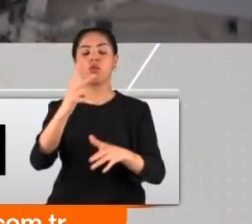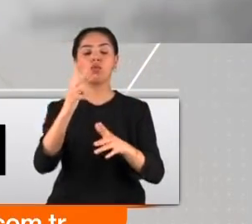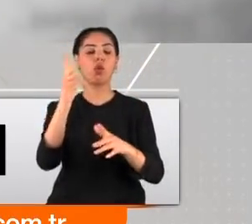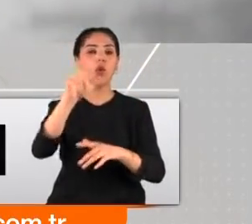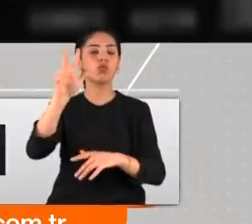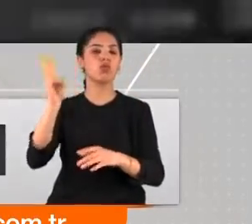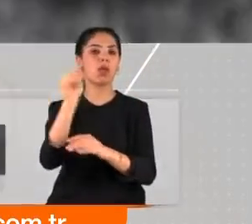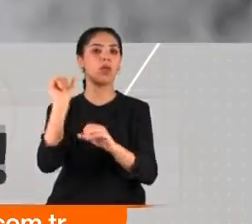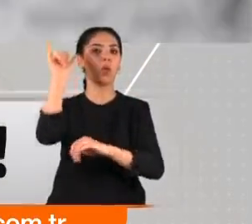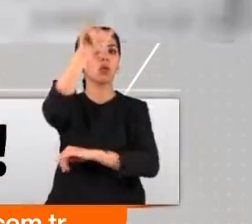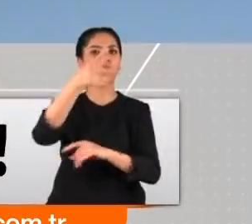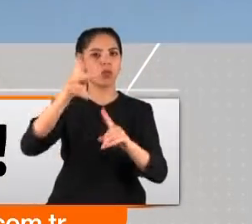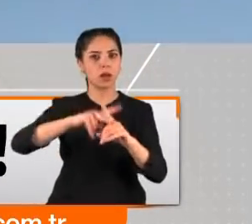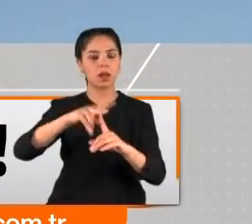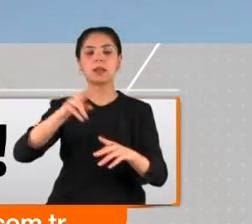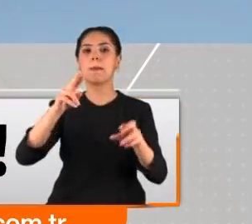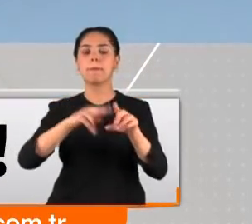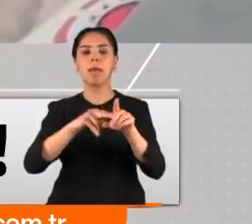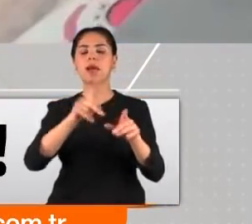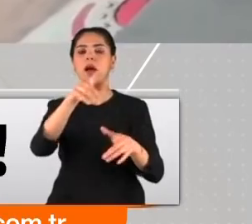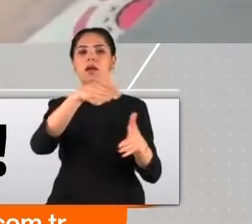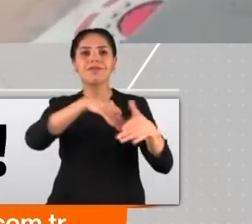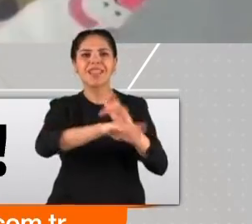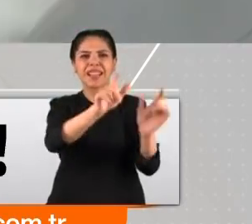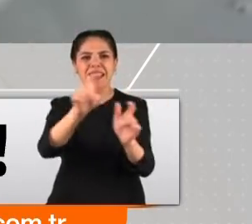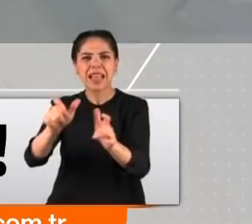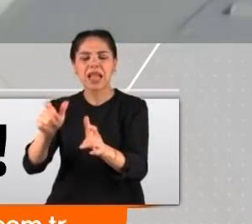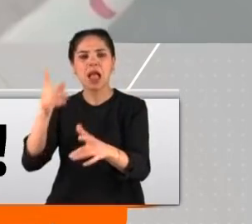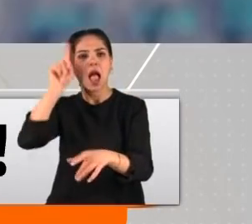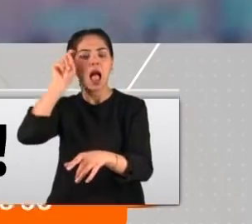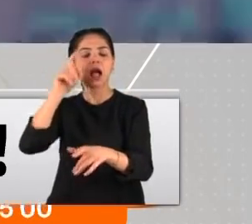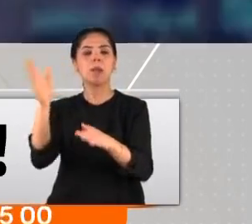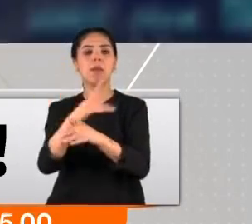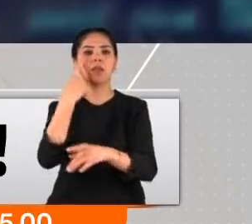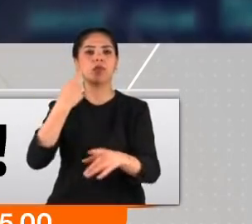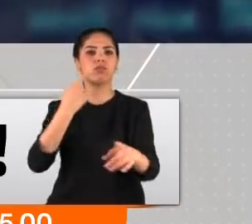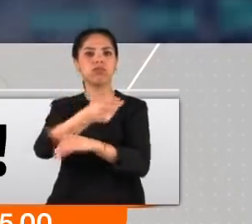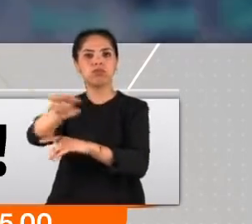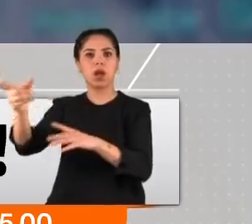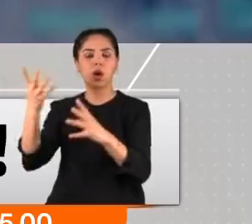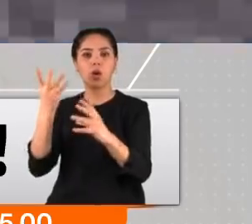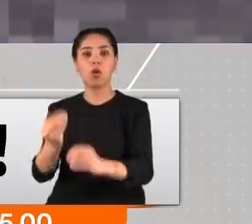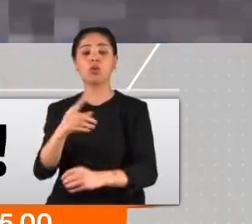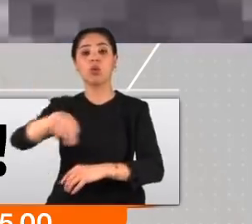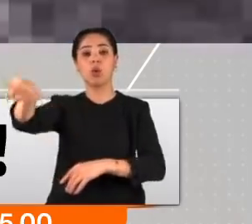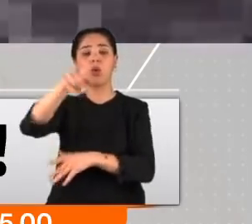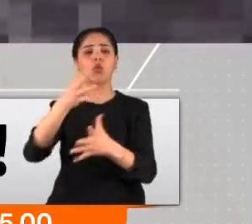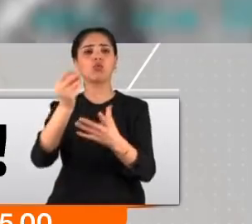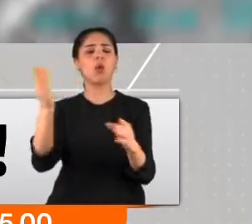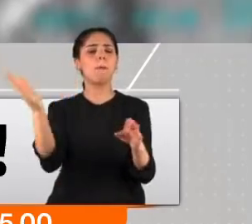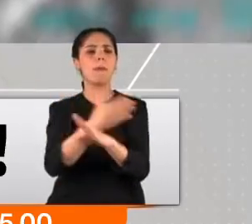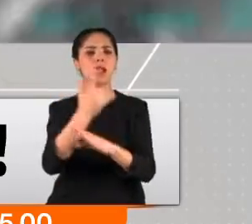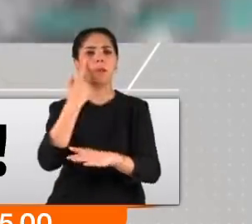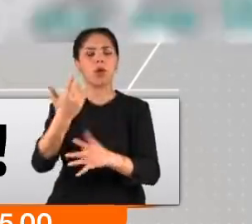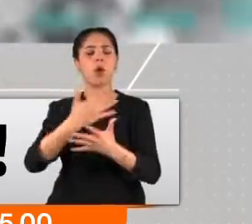katıldı. PKK'nın inleri akıllı mühimmatlarla vuruldu. Bölge bir yandan da fırtına obüsleriyle çok namlulu roket atarlarla